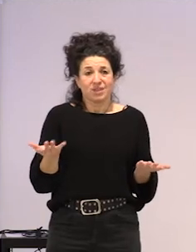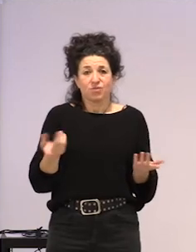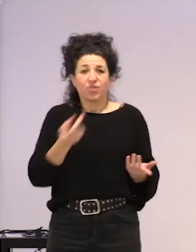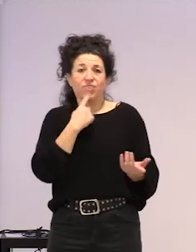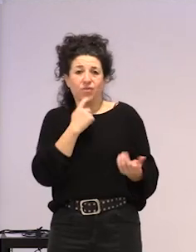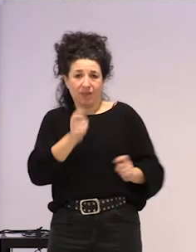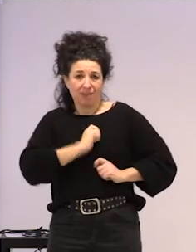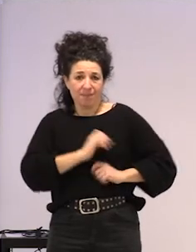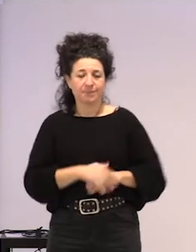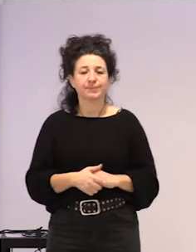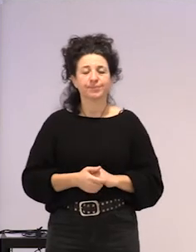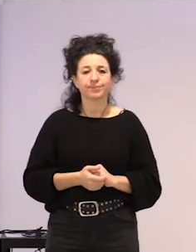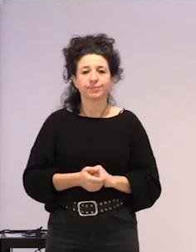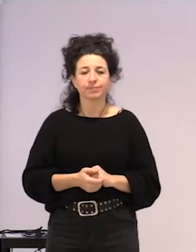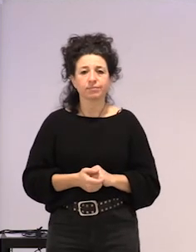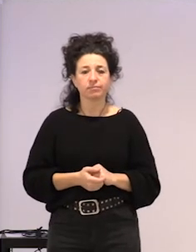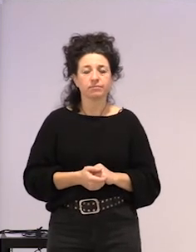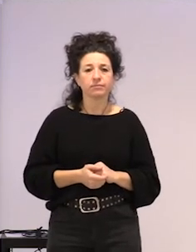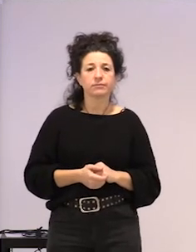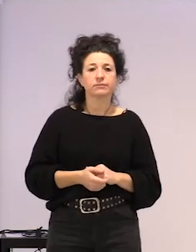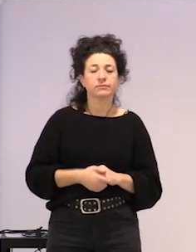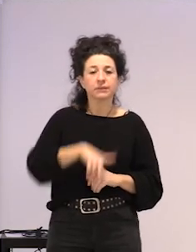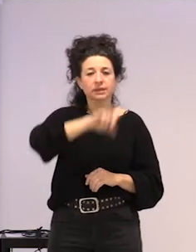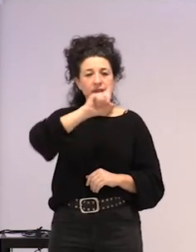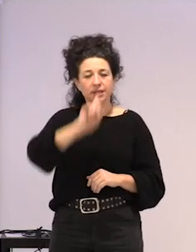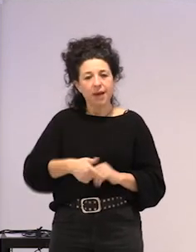ez. Eta gero, aipatzen zuten ere,